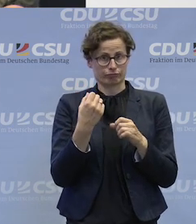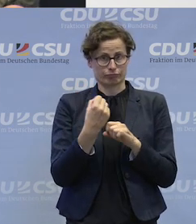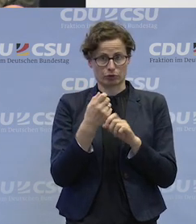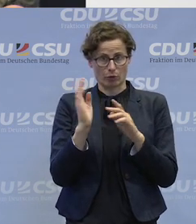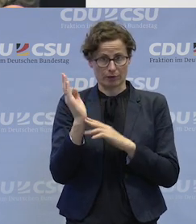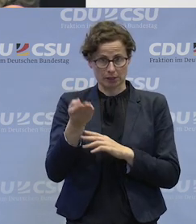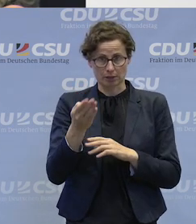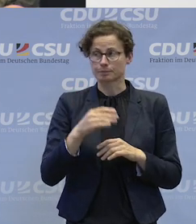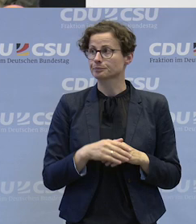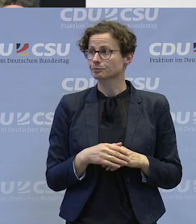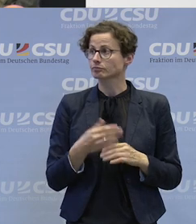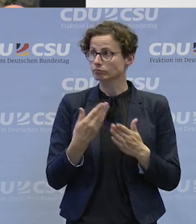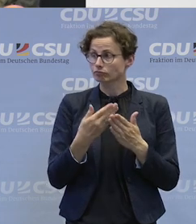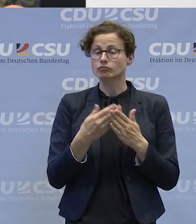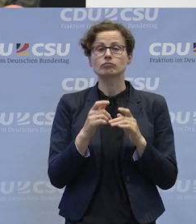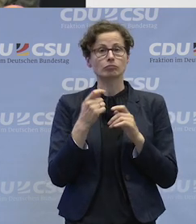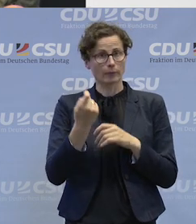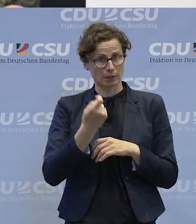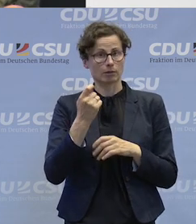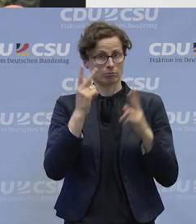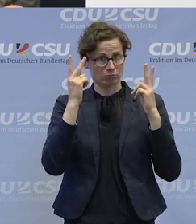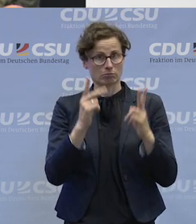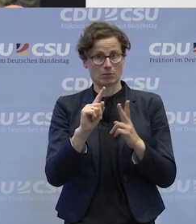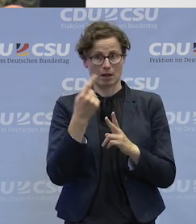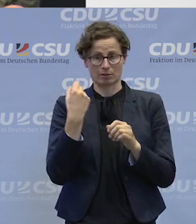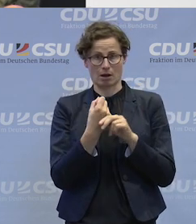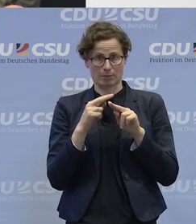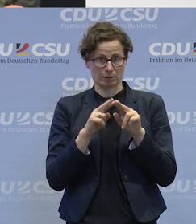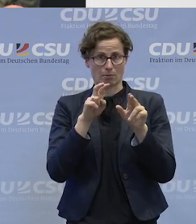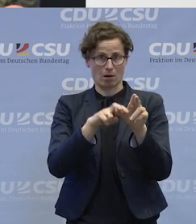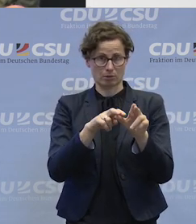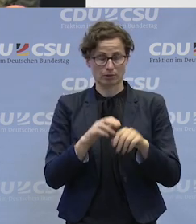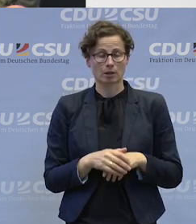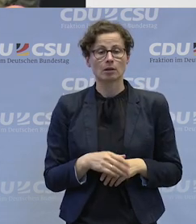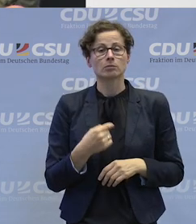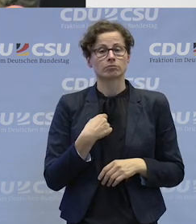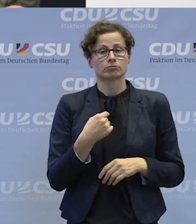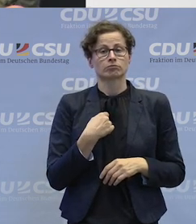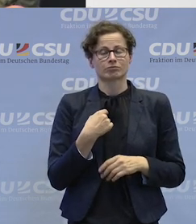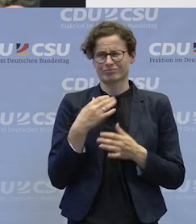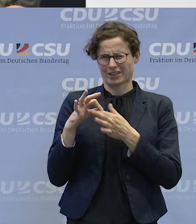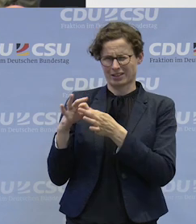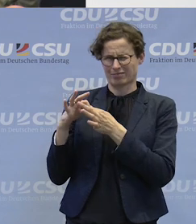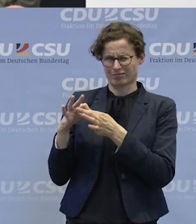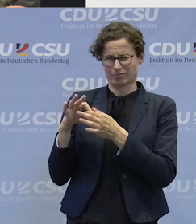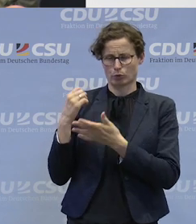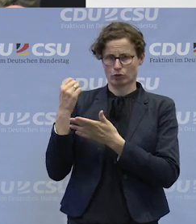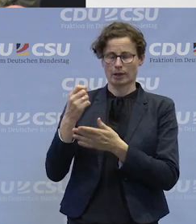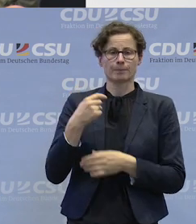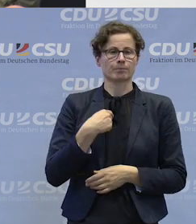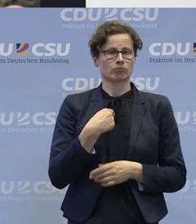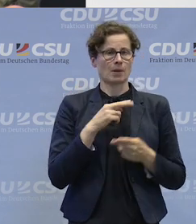Arbeitsmarkt und zum Budget für Arbeit. Ich bin selbst noch Mitglied in der IG Metall im